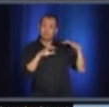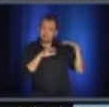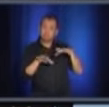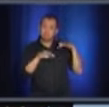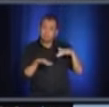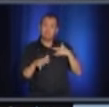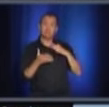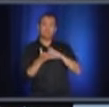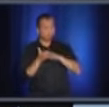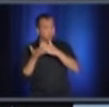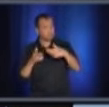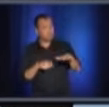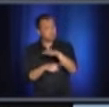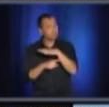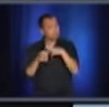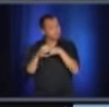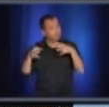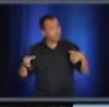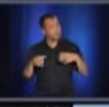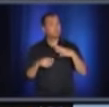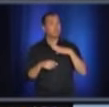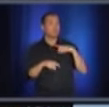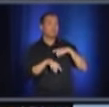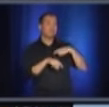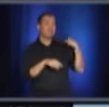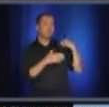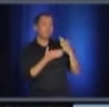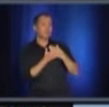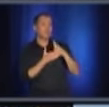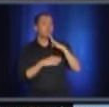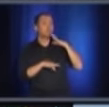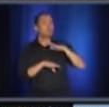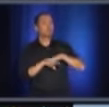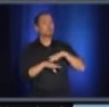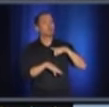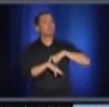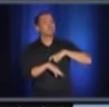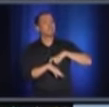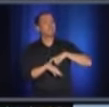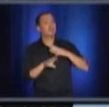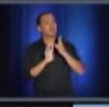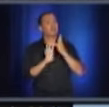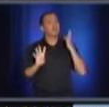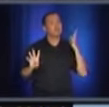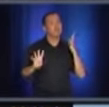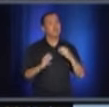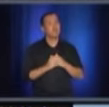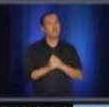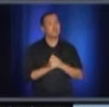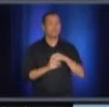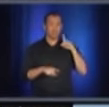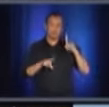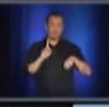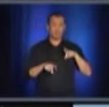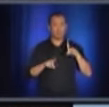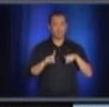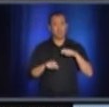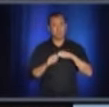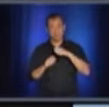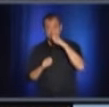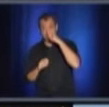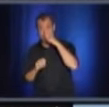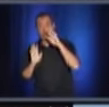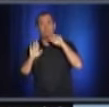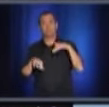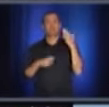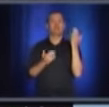Il y les délais. Vous en avez un petit peu parlé tantôt, des gens qui se retrouvent avec cinq jours d'attente à la maison sans pouvoir